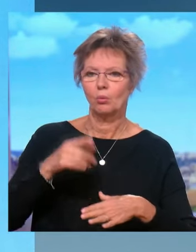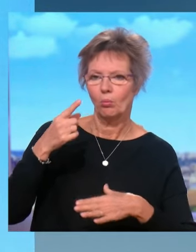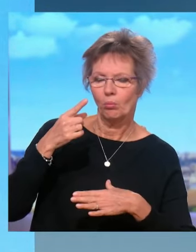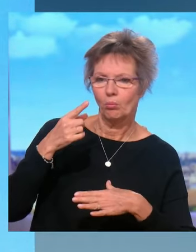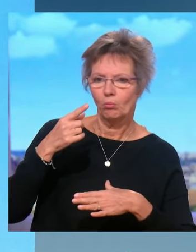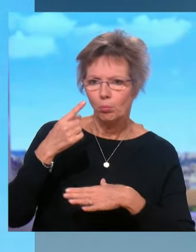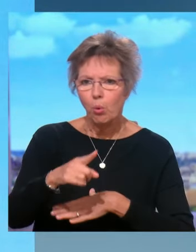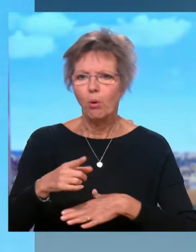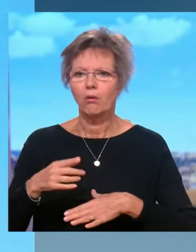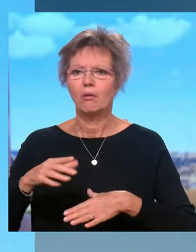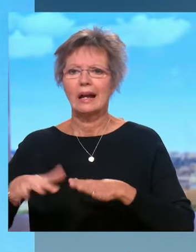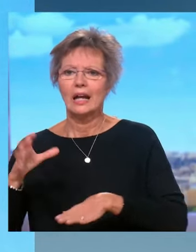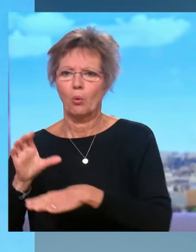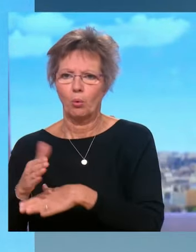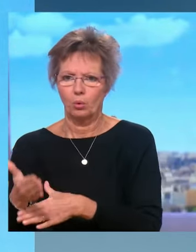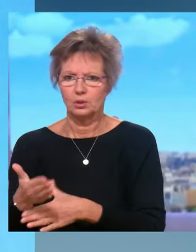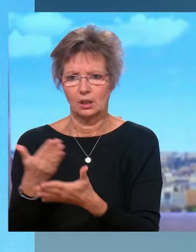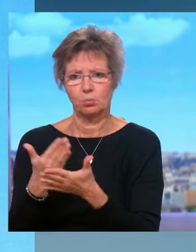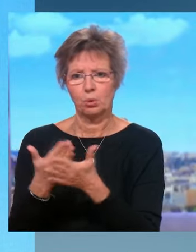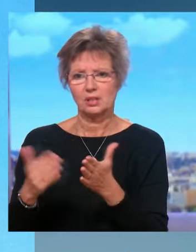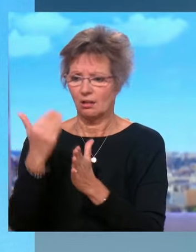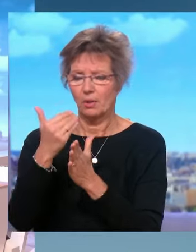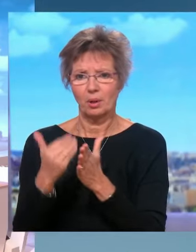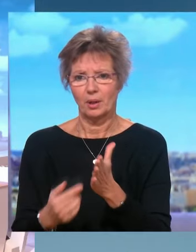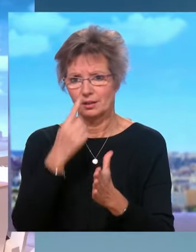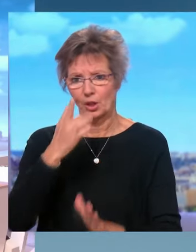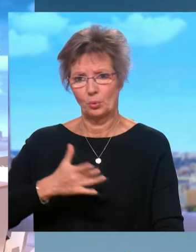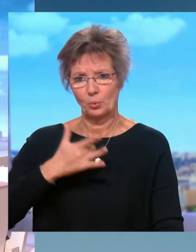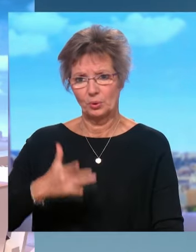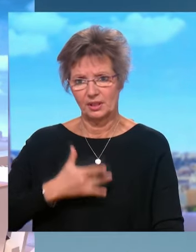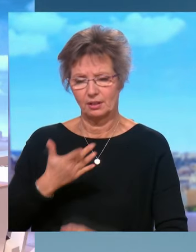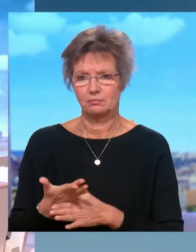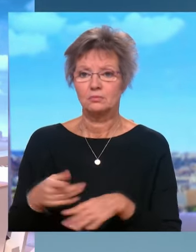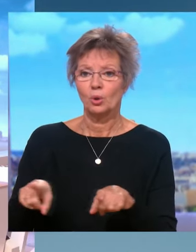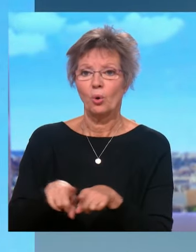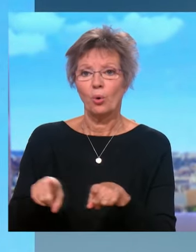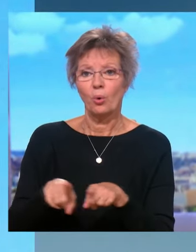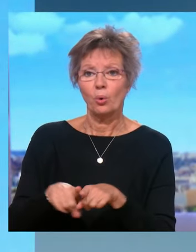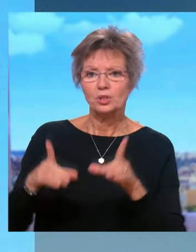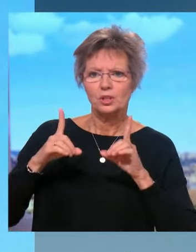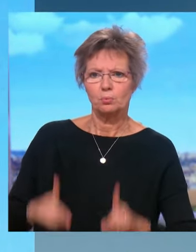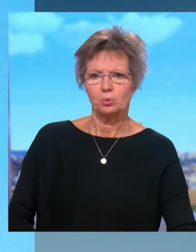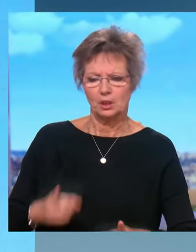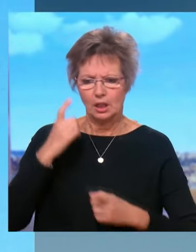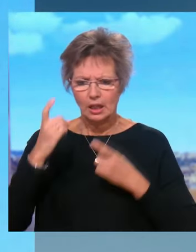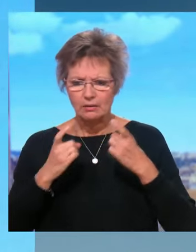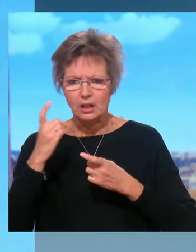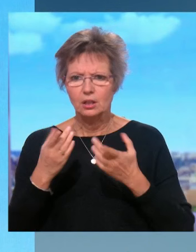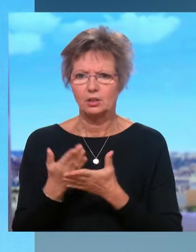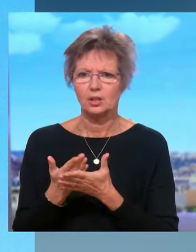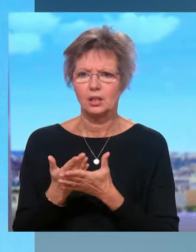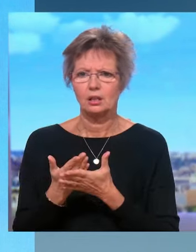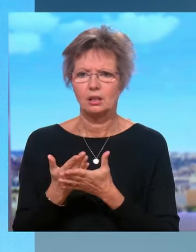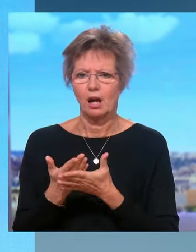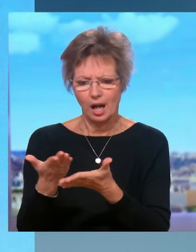montré, lors de la commission, que toutes ces mesures avaient une utilité. Peut-être que les parlementaires ont aussi vu qu'il n'y avait pas lieu de s'opposer et donc, devant